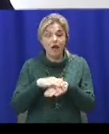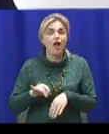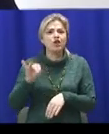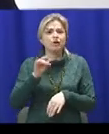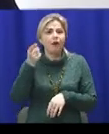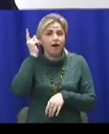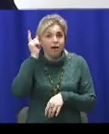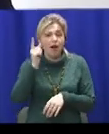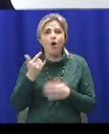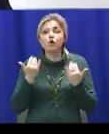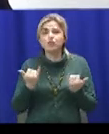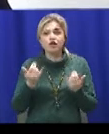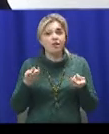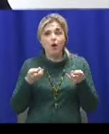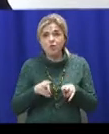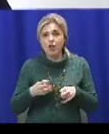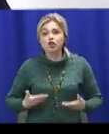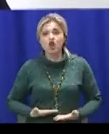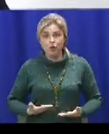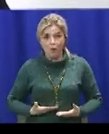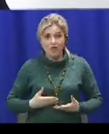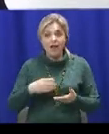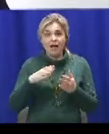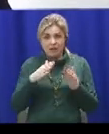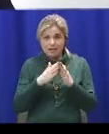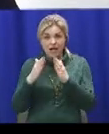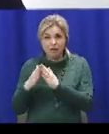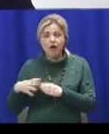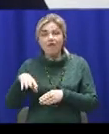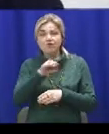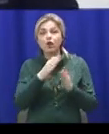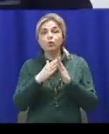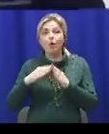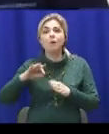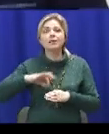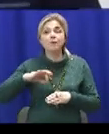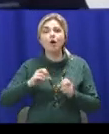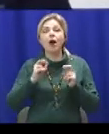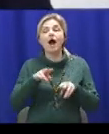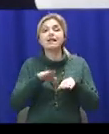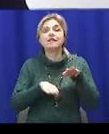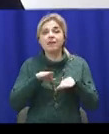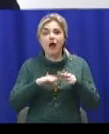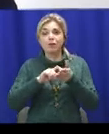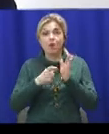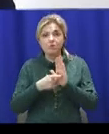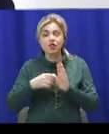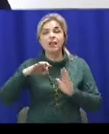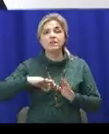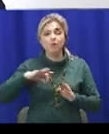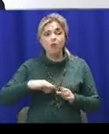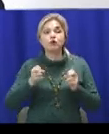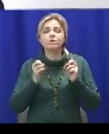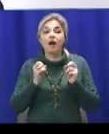там практично не залишилося сьогодні життого сектора. Тобто всі ці будинки використовуються як складні поміщення, використовуються як